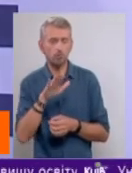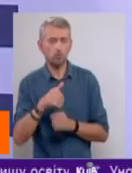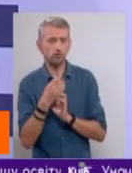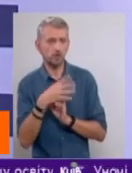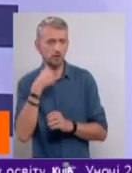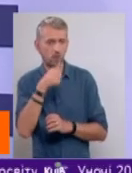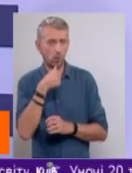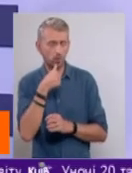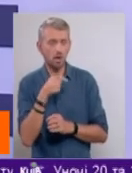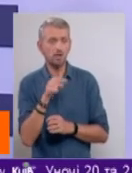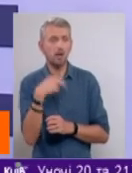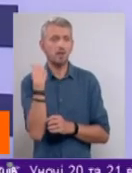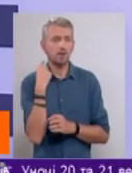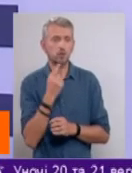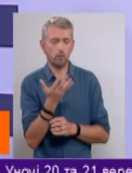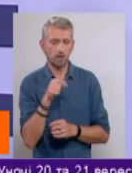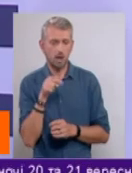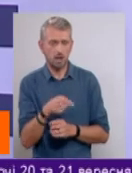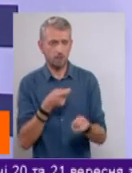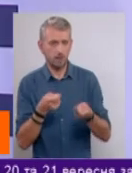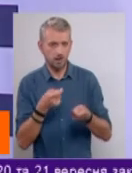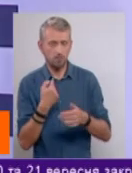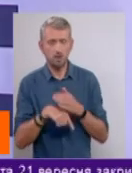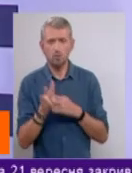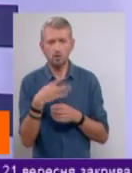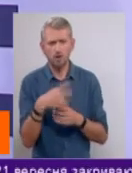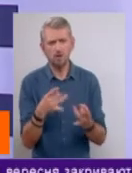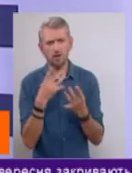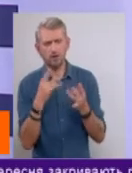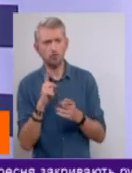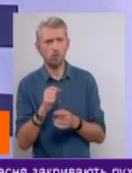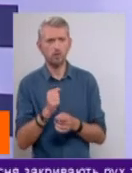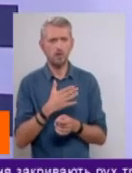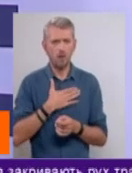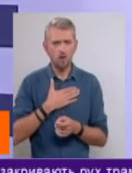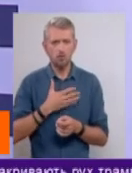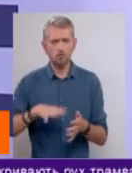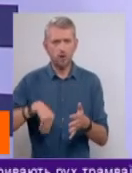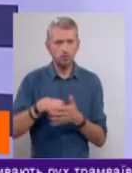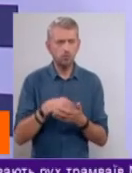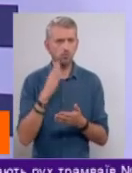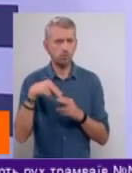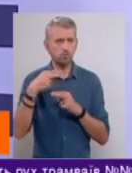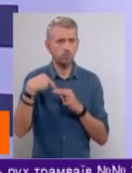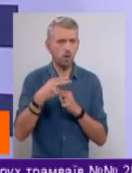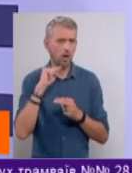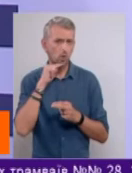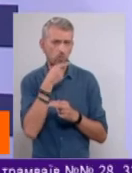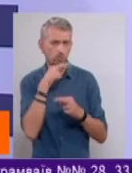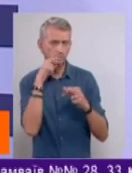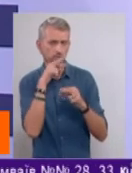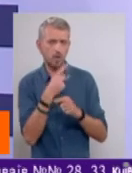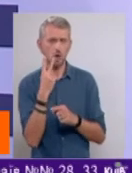року. Це те долги, які взяла ця власть. Тому не треба нам розказувати, що за наш счет сейчас будуть покриватися, собственно говоря, економічні просчеты